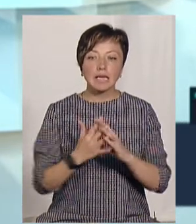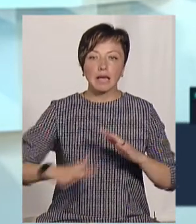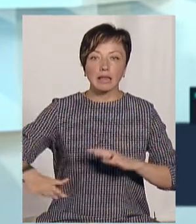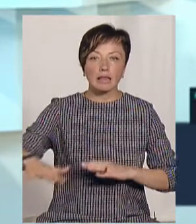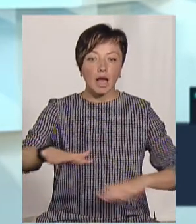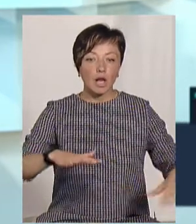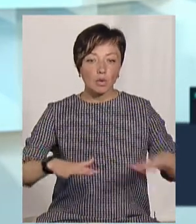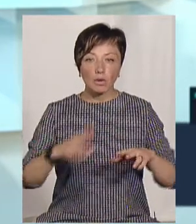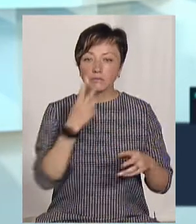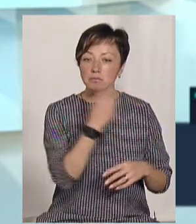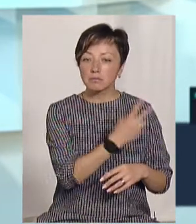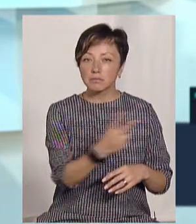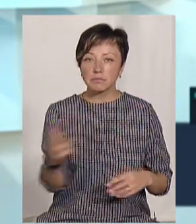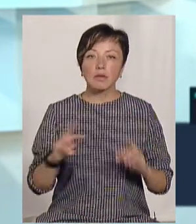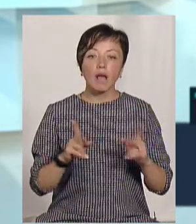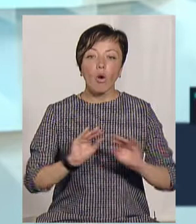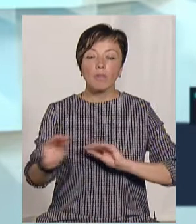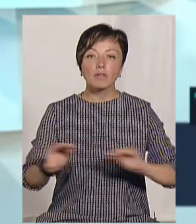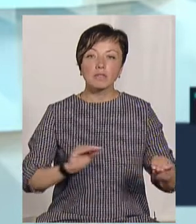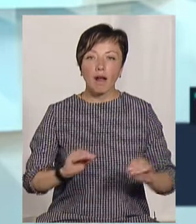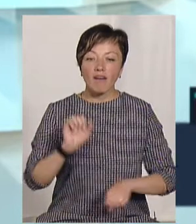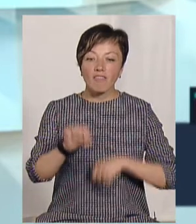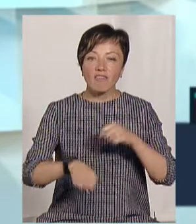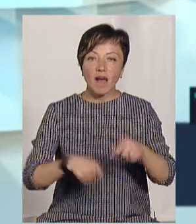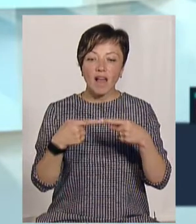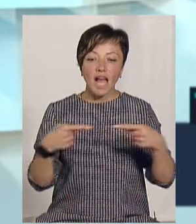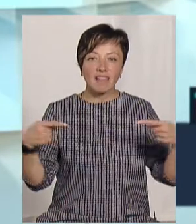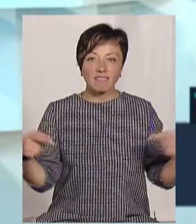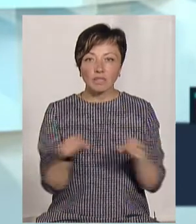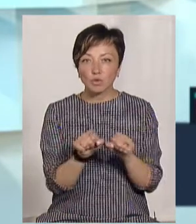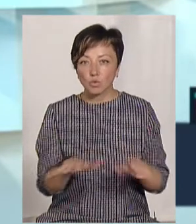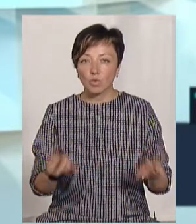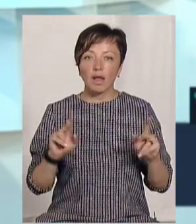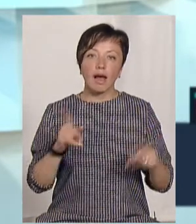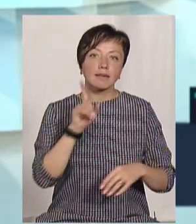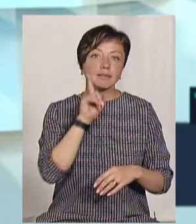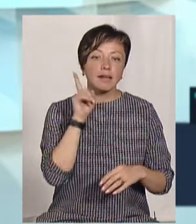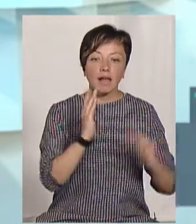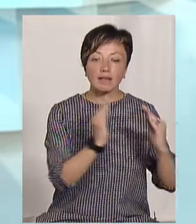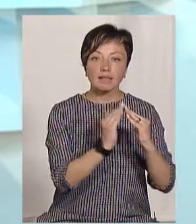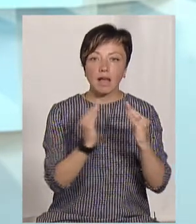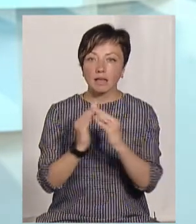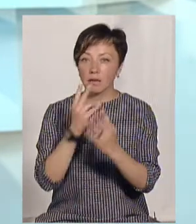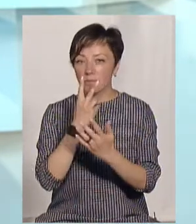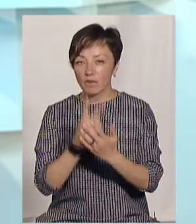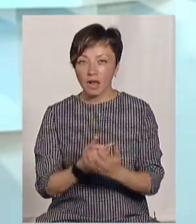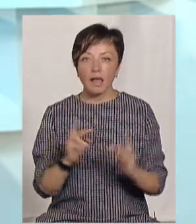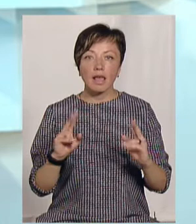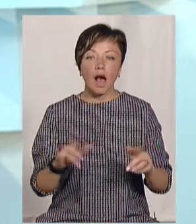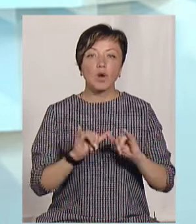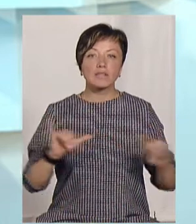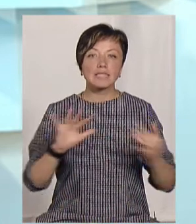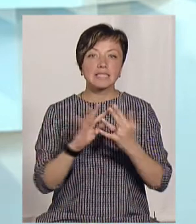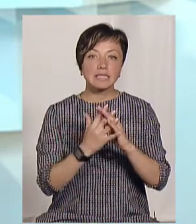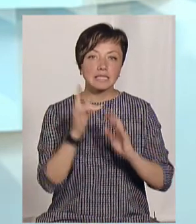територіях, ми дивилися, як облаштована в них велоінфраструктура, як виглядають зелені садиби, як розвинений цей сільський